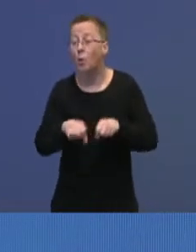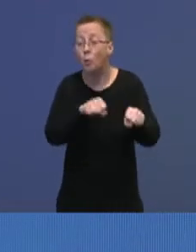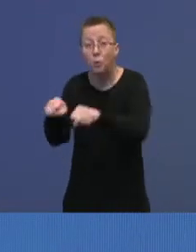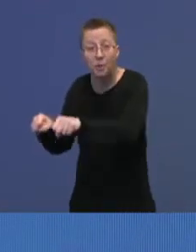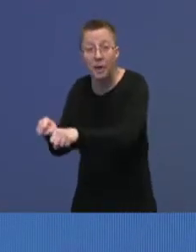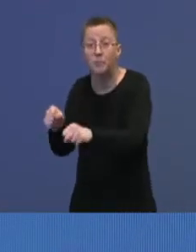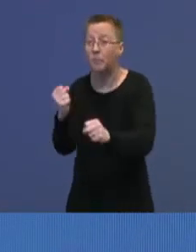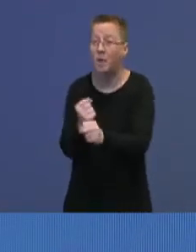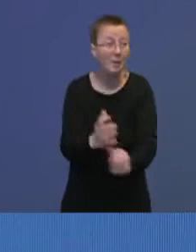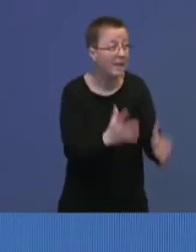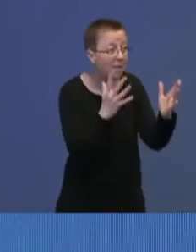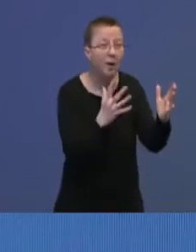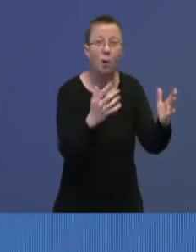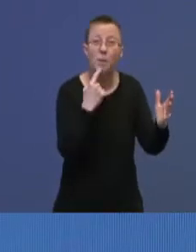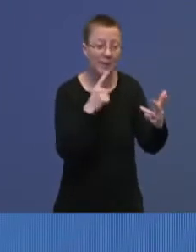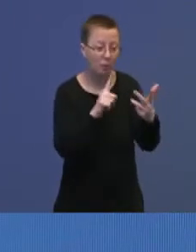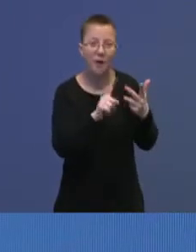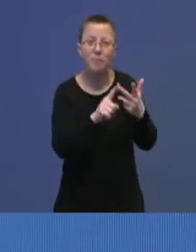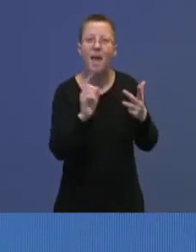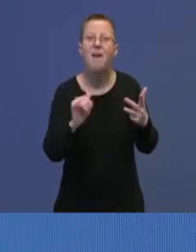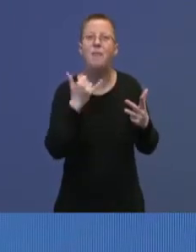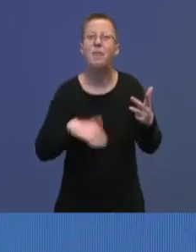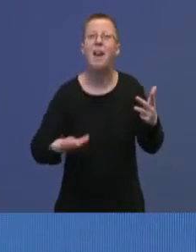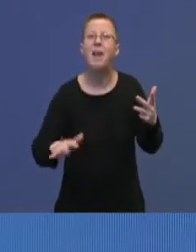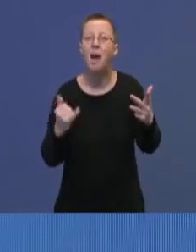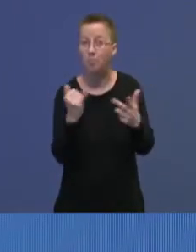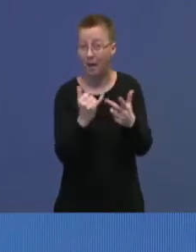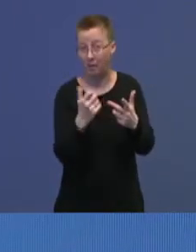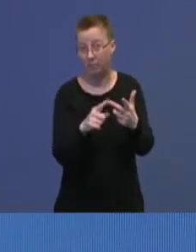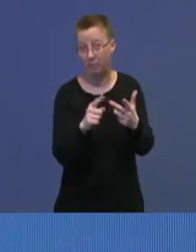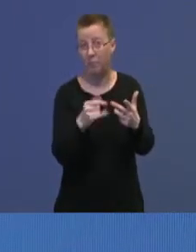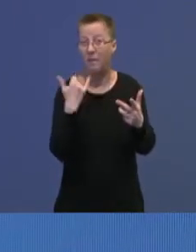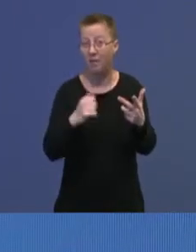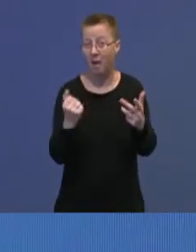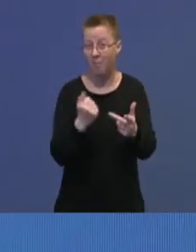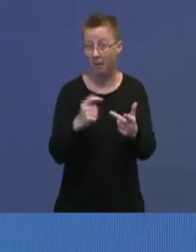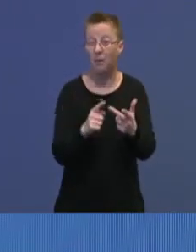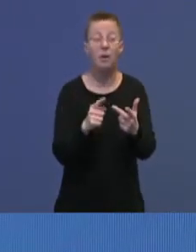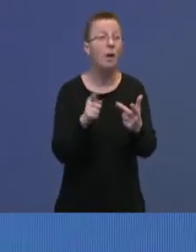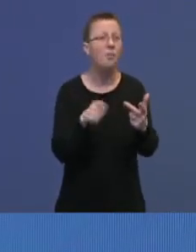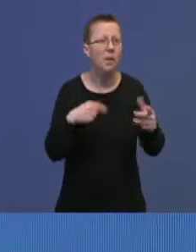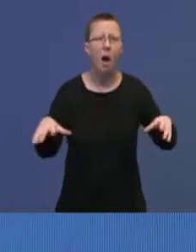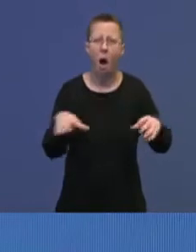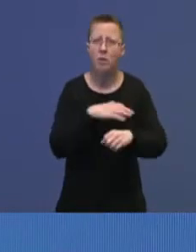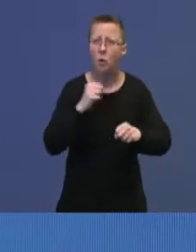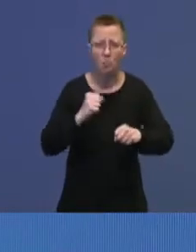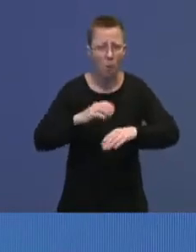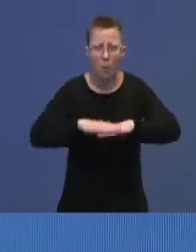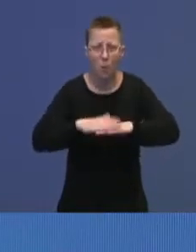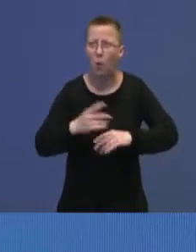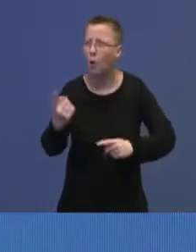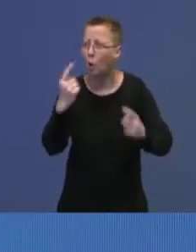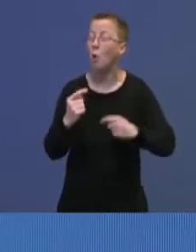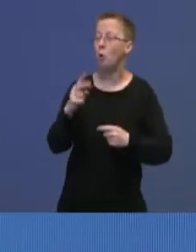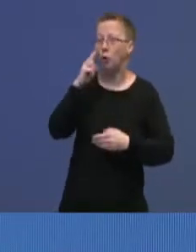Kommunene, arbeidslivet og la meg nevne for det tredje frivilligheten. vi må nå alle forbede oss på at vi får